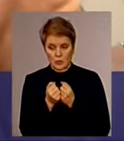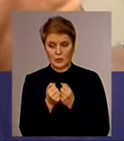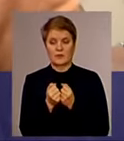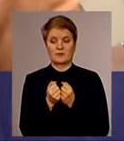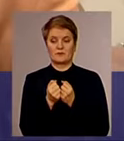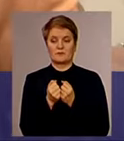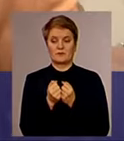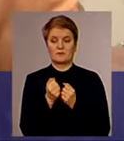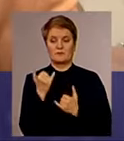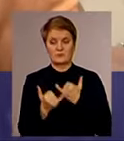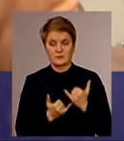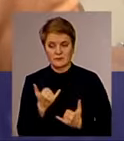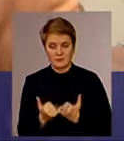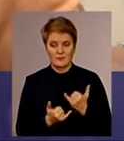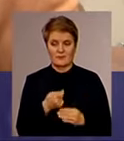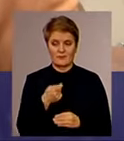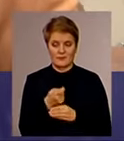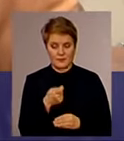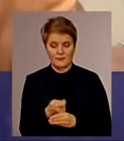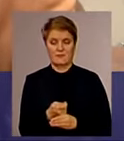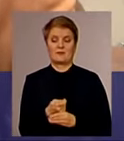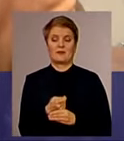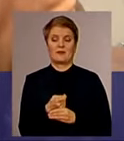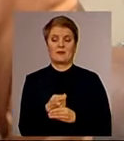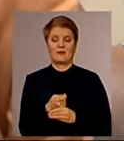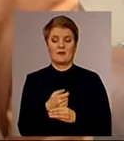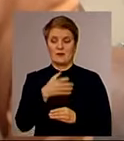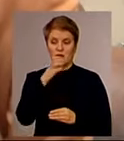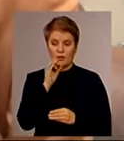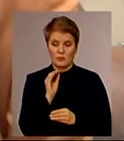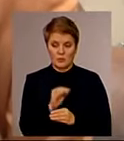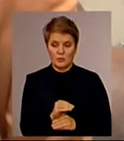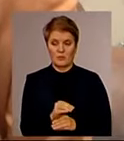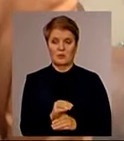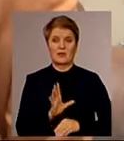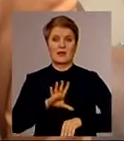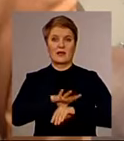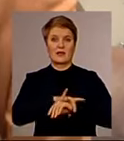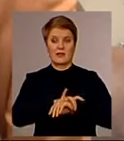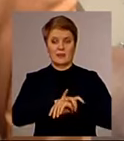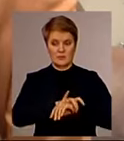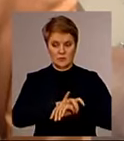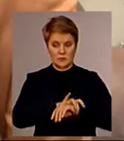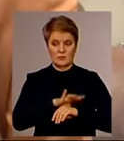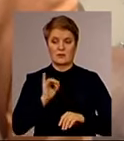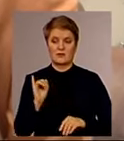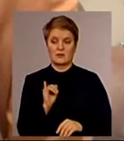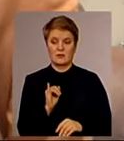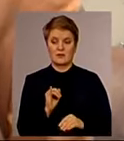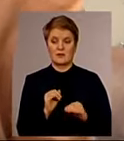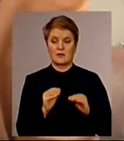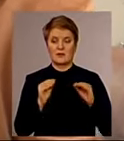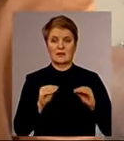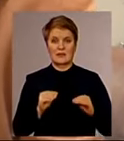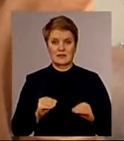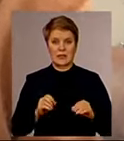вихажують, вигодовують, допоюють, кільцюють. І потім складають в